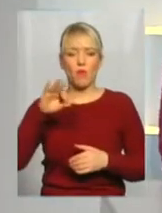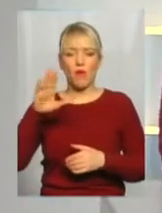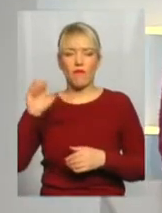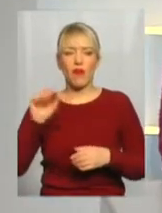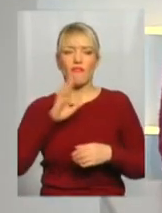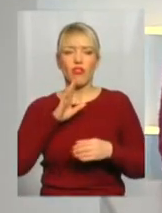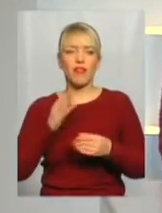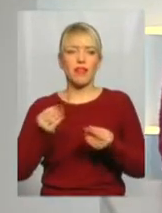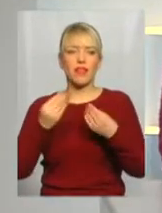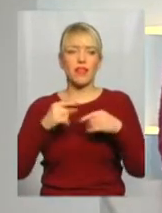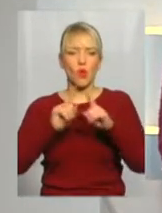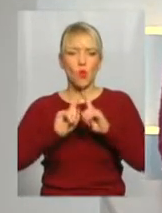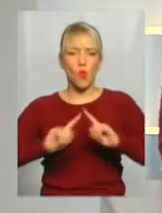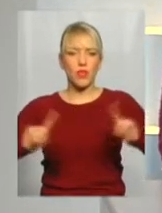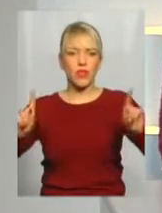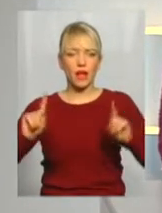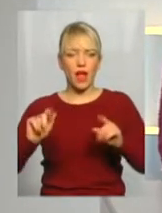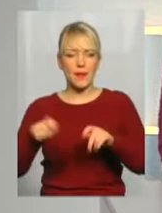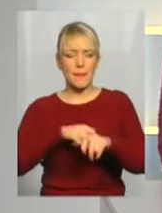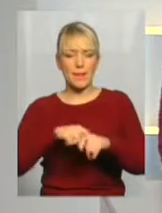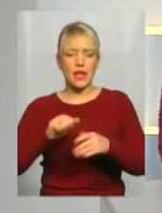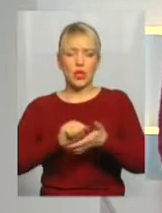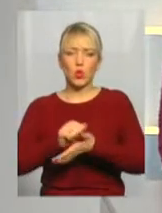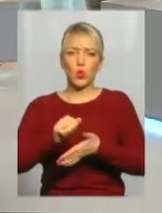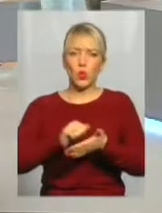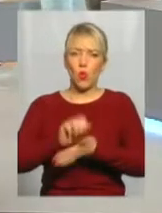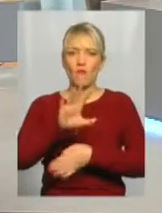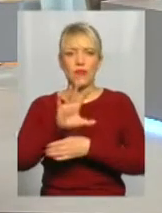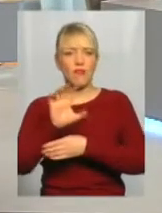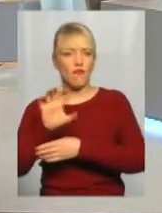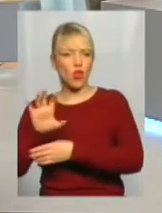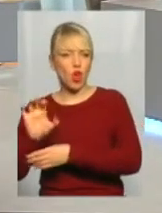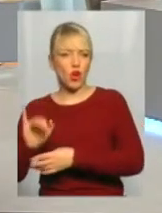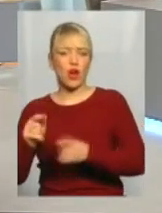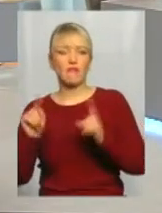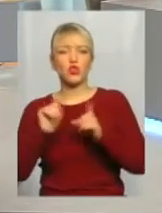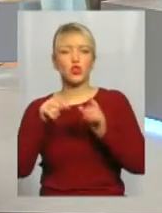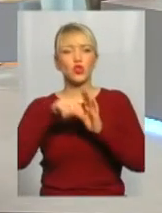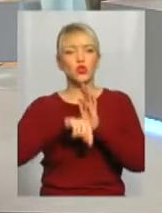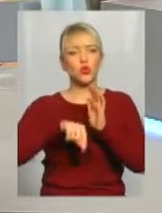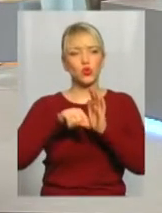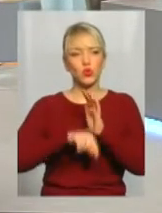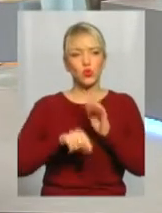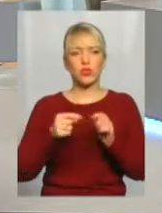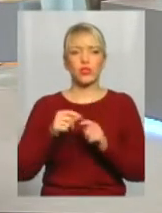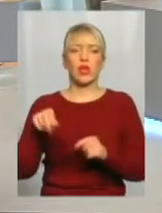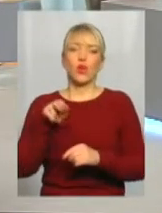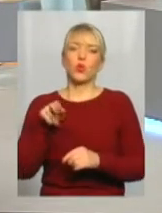унікальні матеріали, і друковані, і фотографії. От, що стосується якраз до